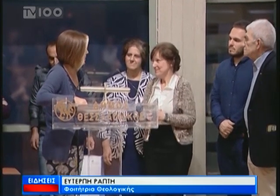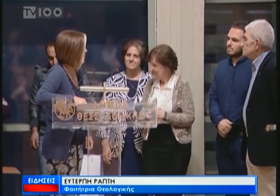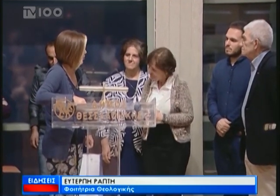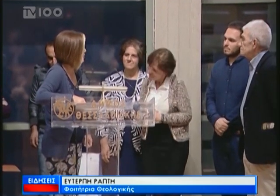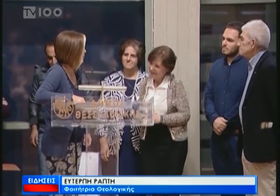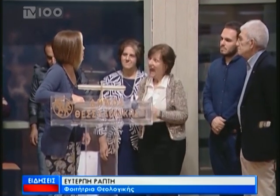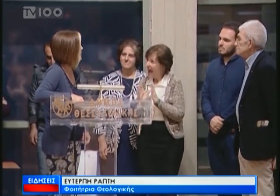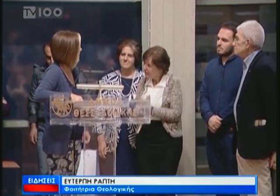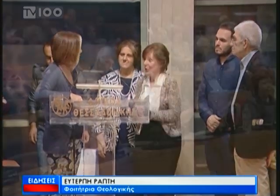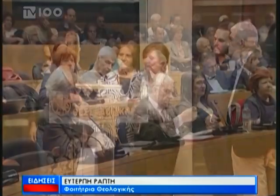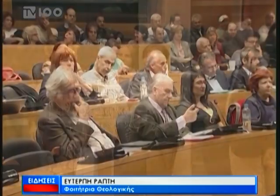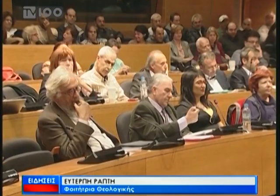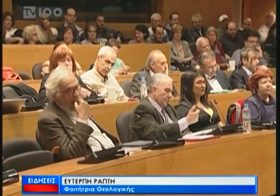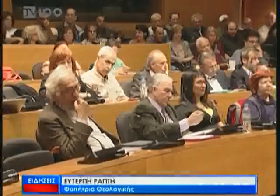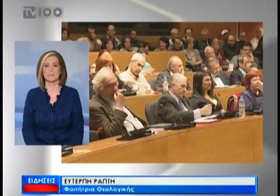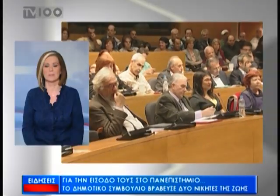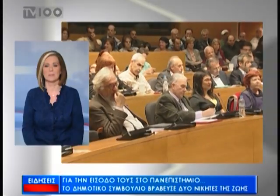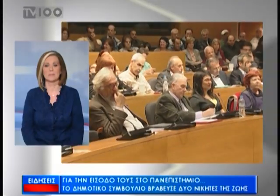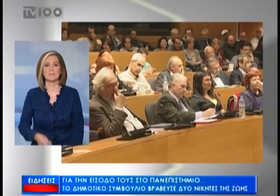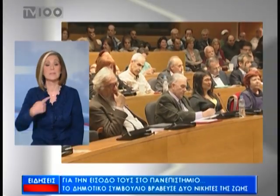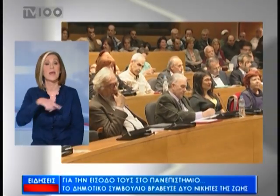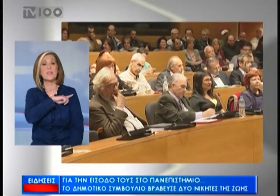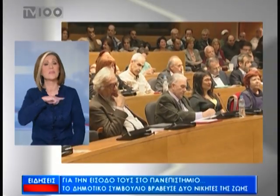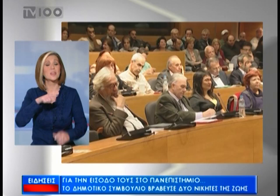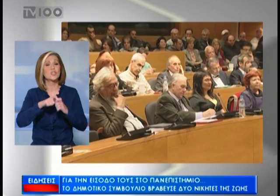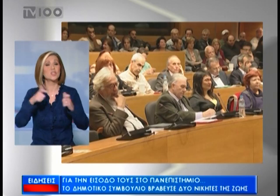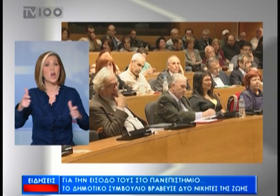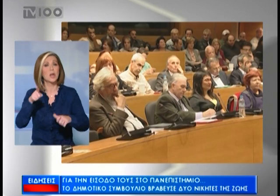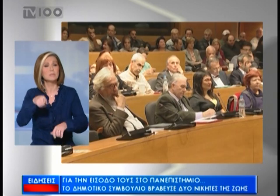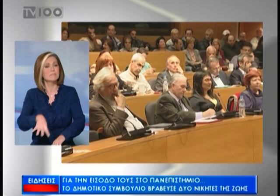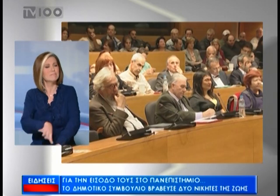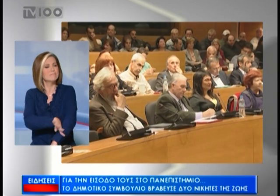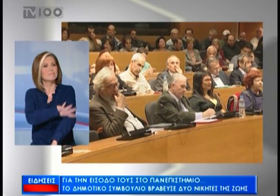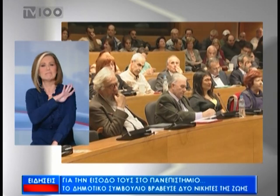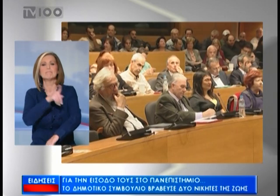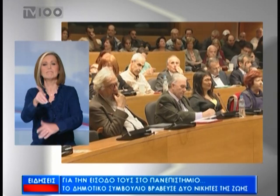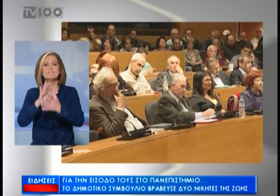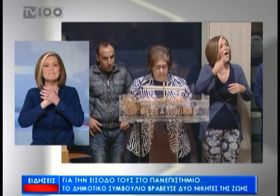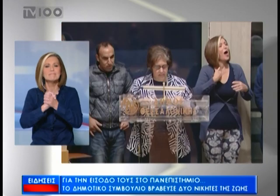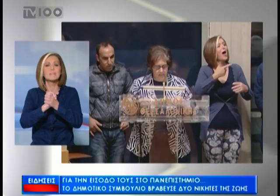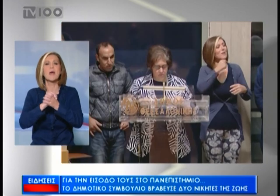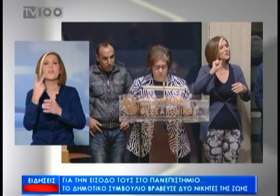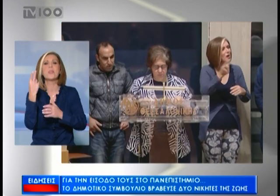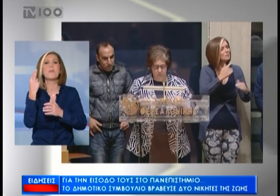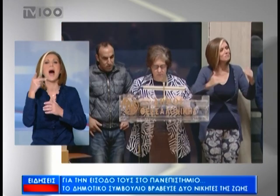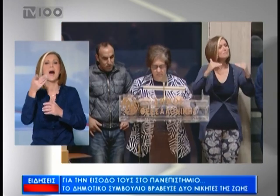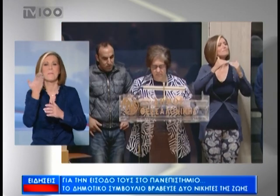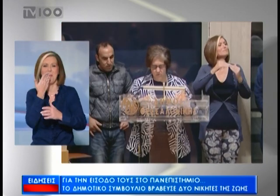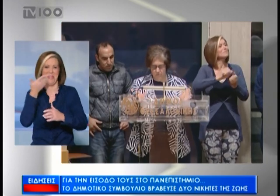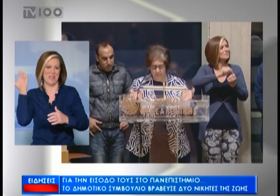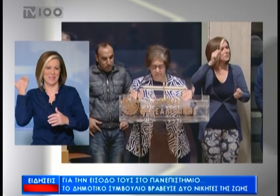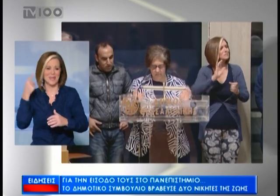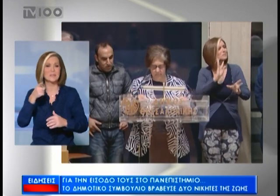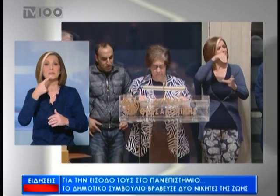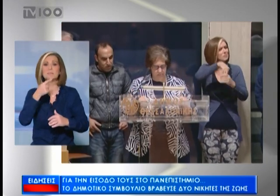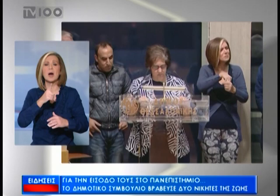πολύ σημαντικό αυτό για μένα. Συγκινημένη η Διευθύντρια του Σχολείου Δεύτερης Ευκαιρίας συνεχάρει διπλά τους πρώην μαθητές της και τους είπε ότι